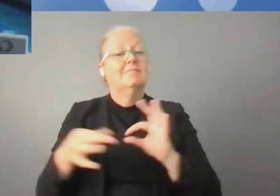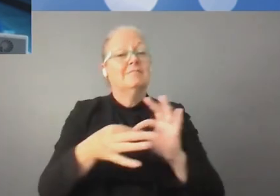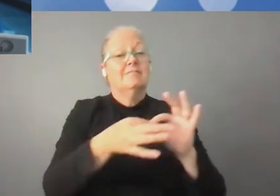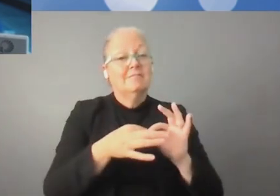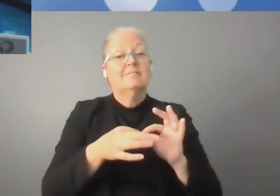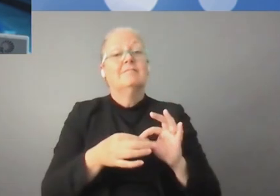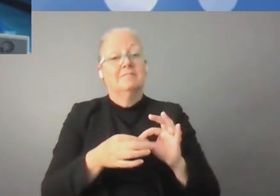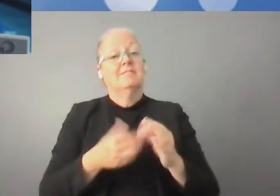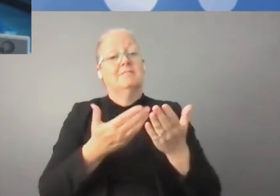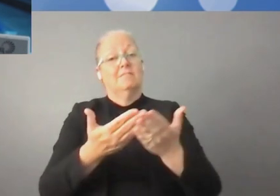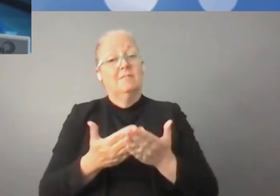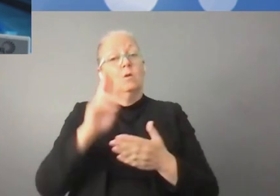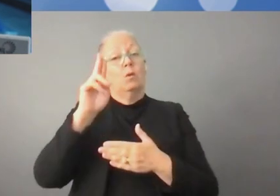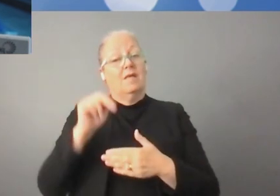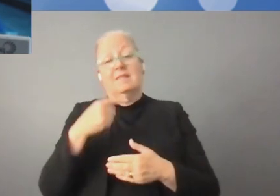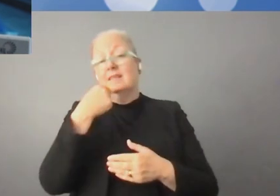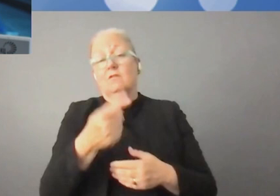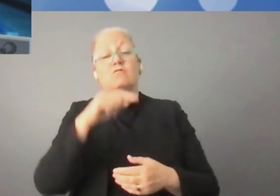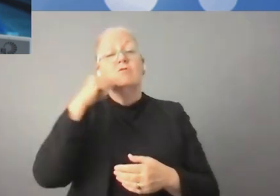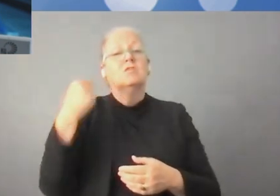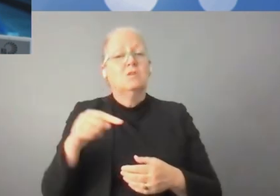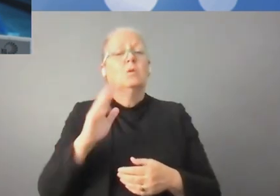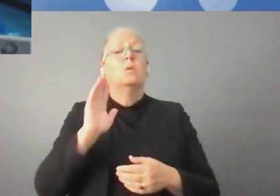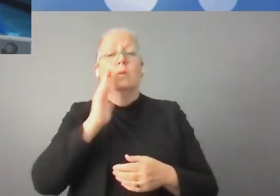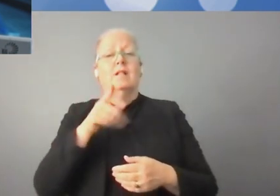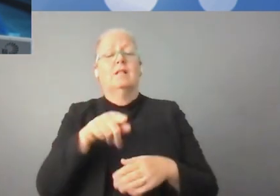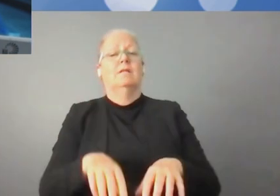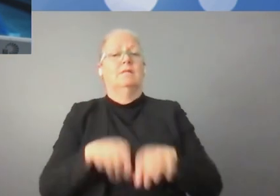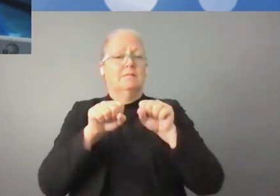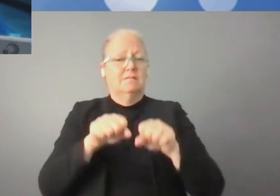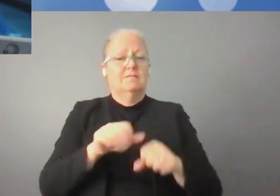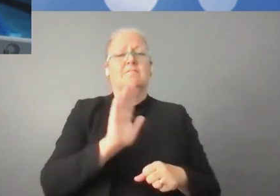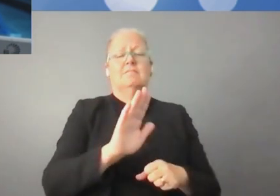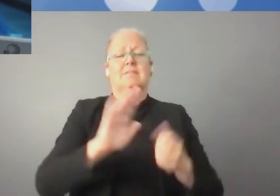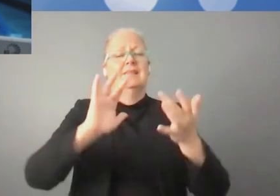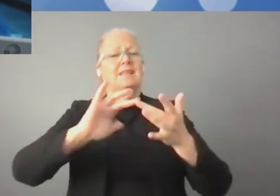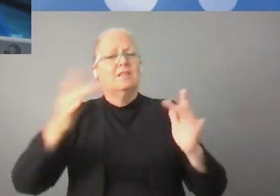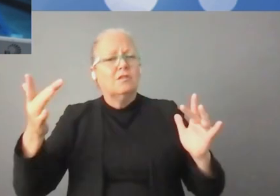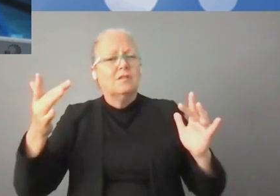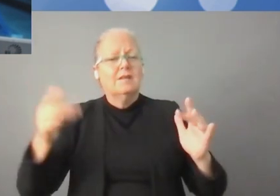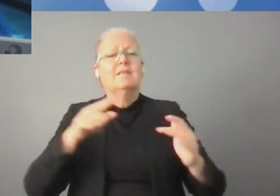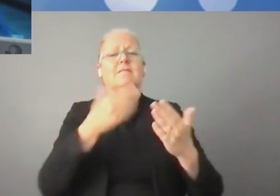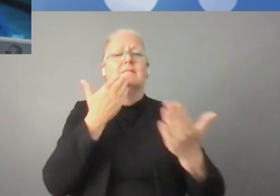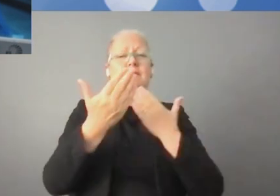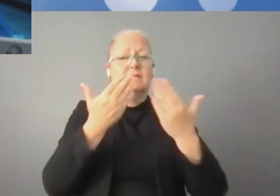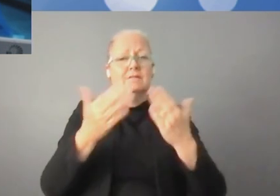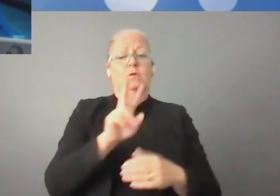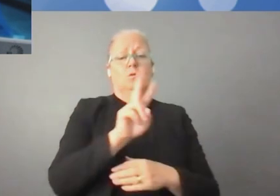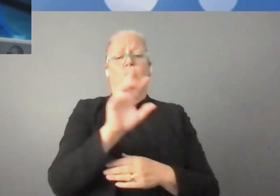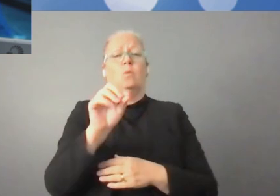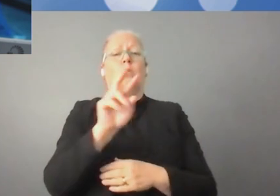et les autres acteurs intéressés. L'ONU a confirmé que c'est bien la Russie qui